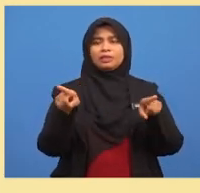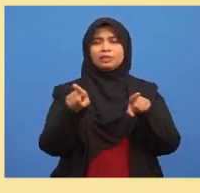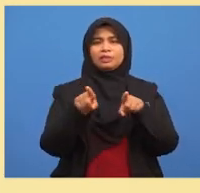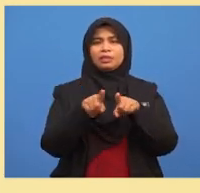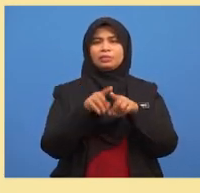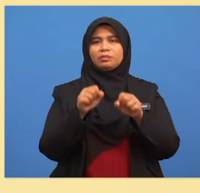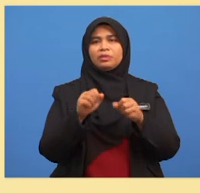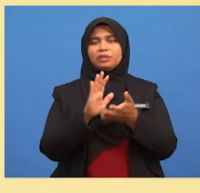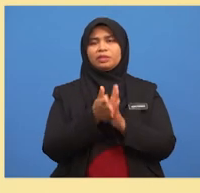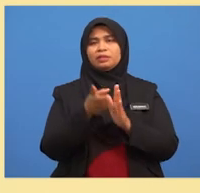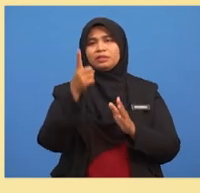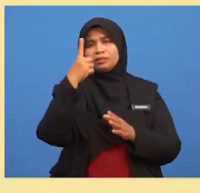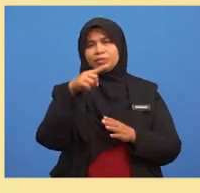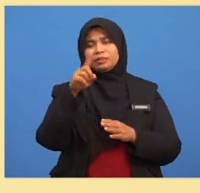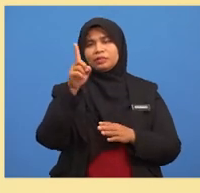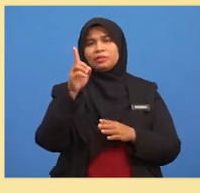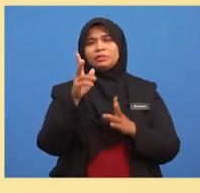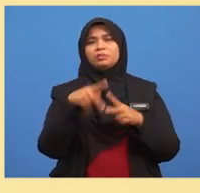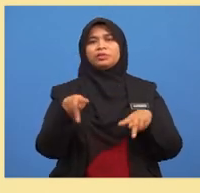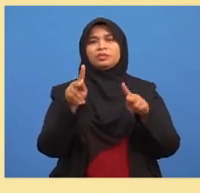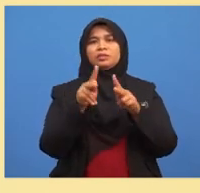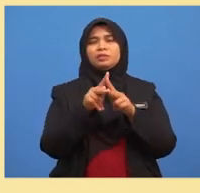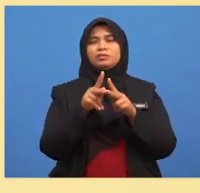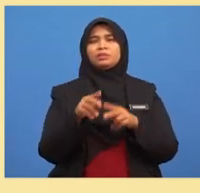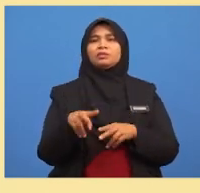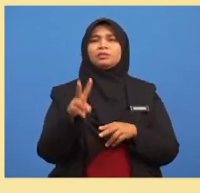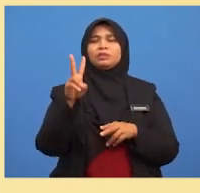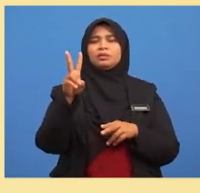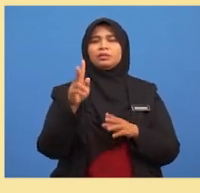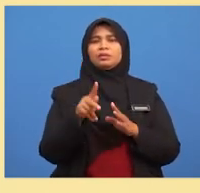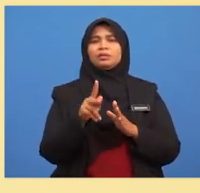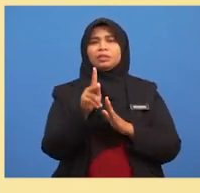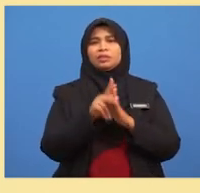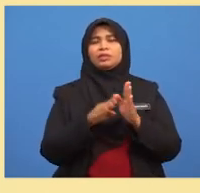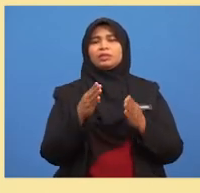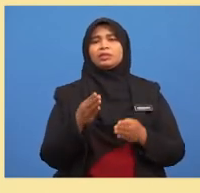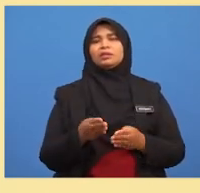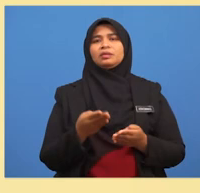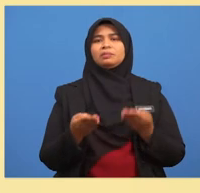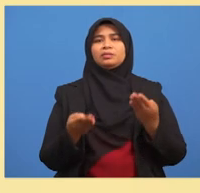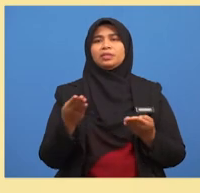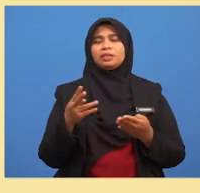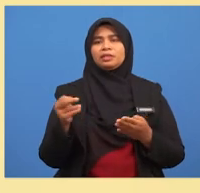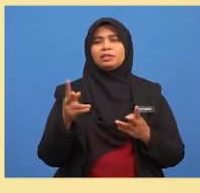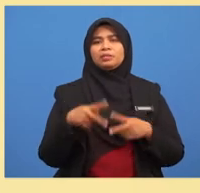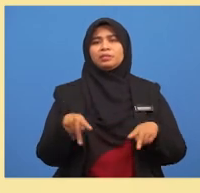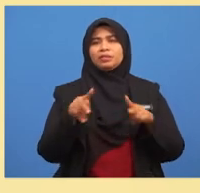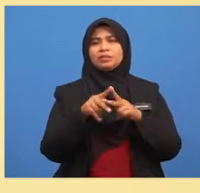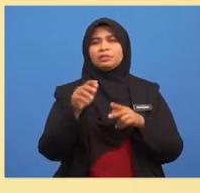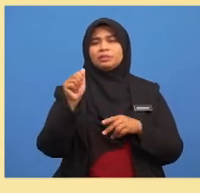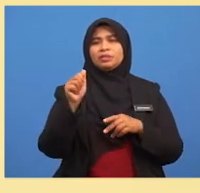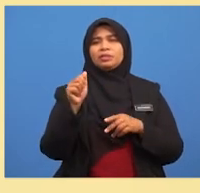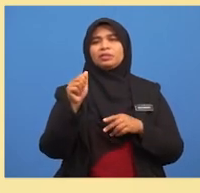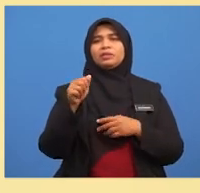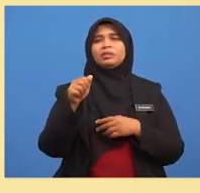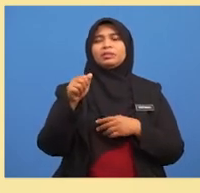peristiwa Kedua, rumus kebarang kalian peristiwa A ialah bilangan